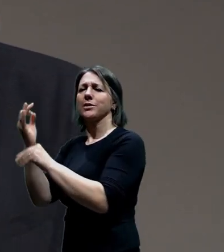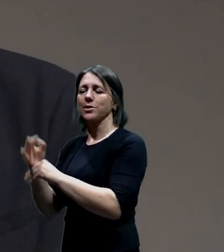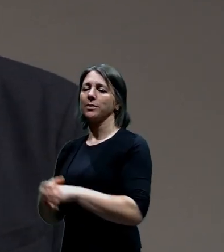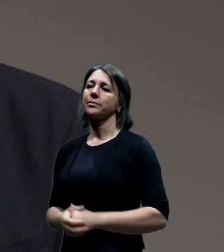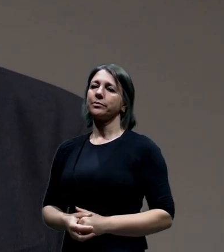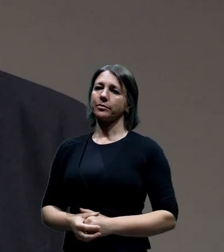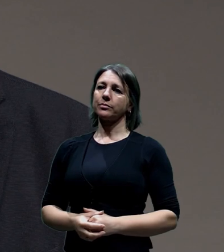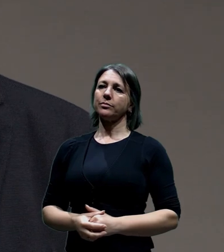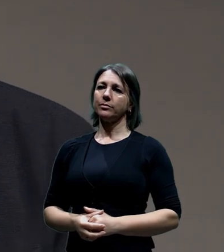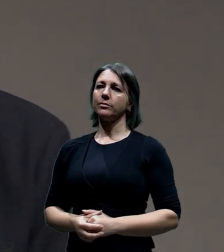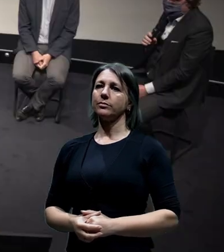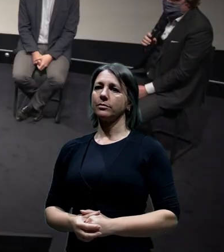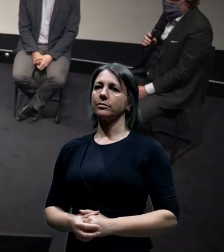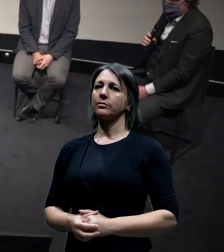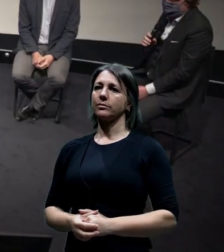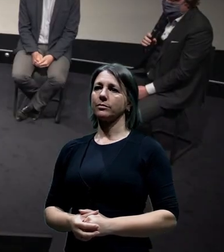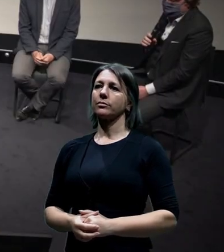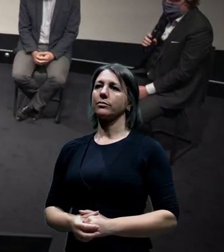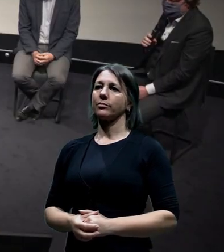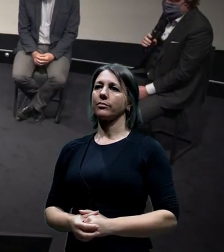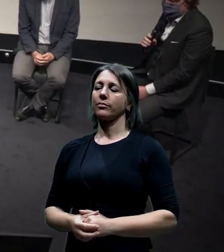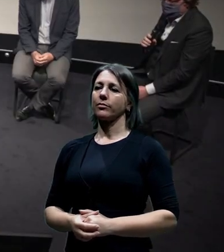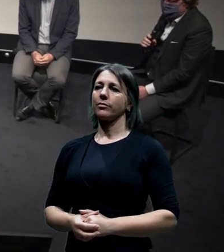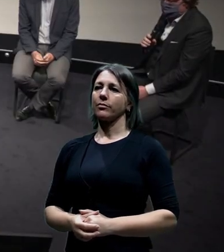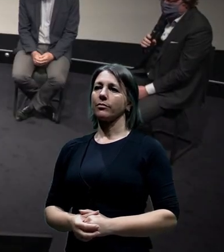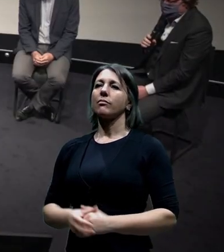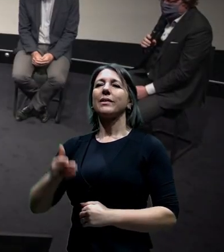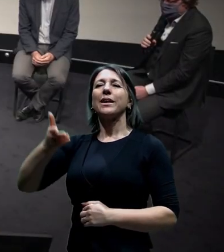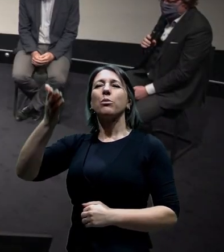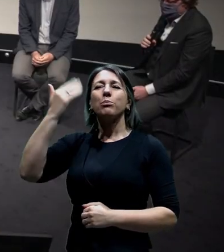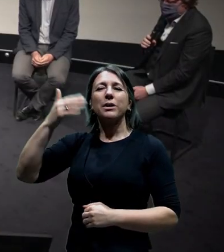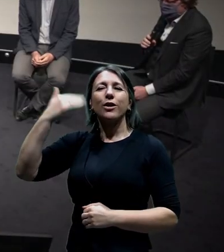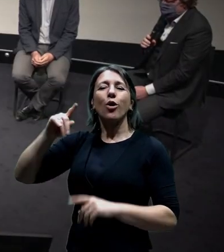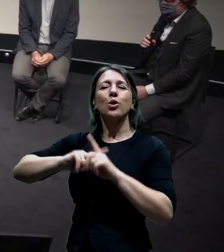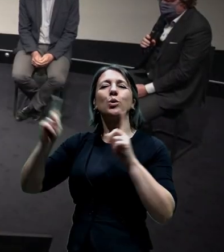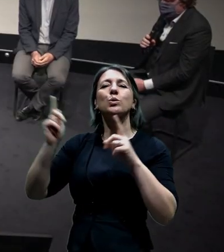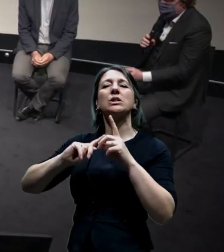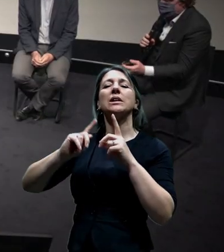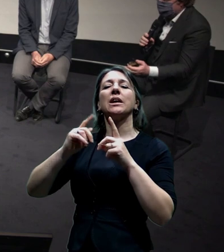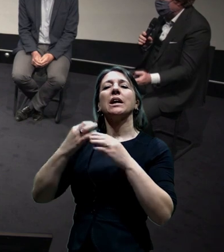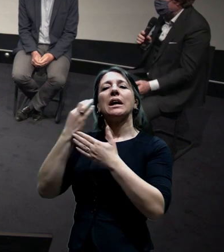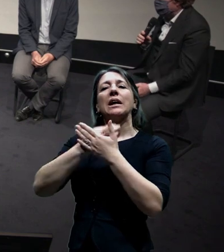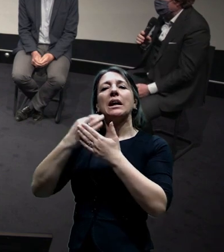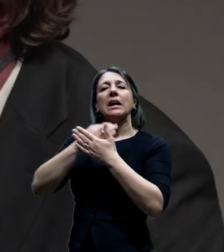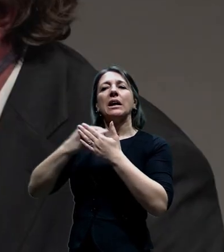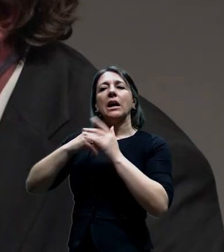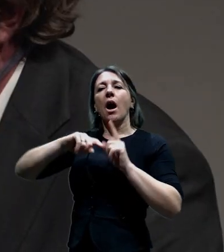možná k tomu byly ty grafy, které pocházejí z dílny